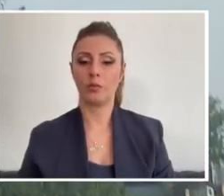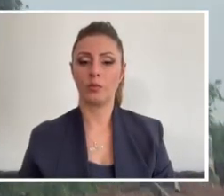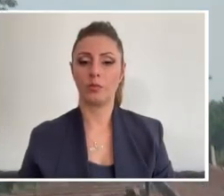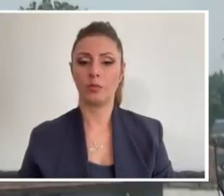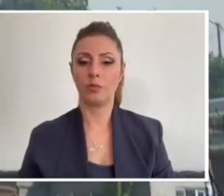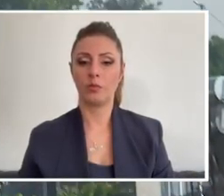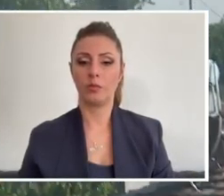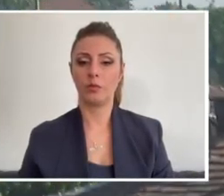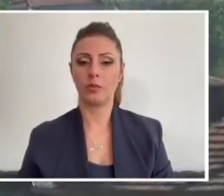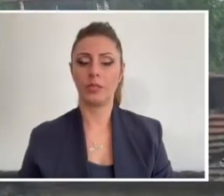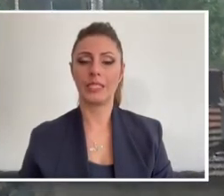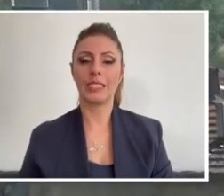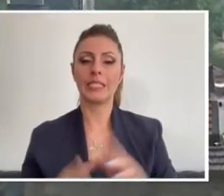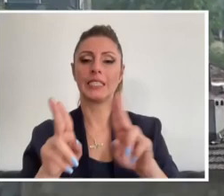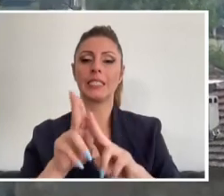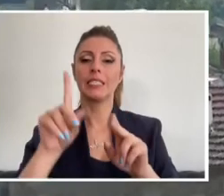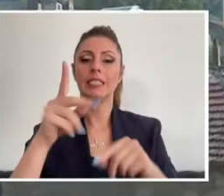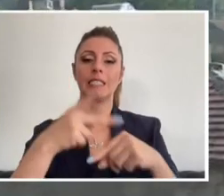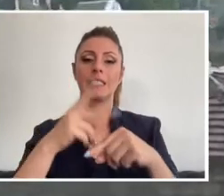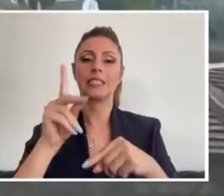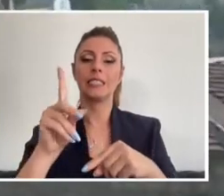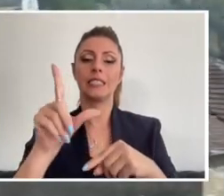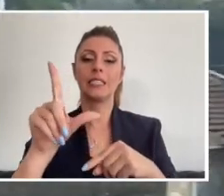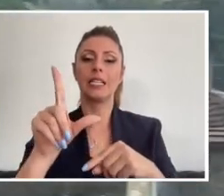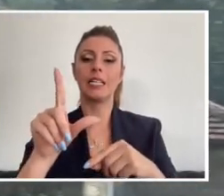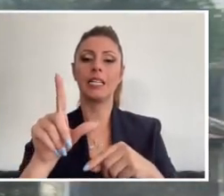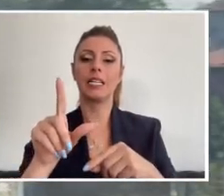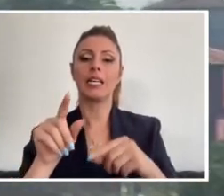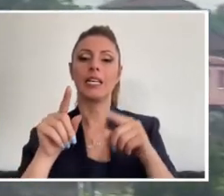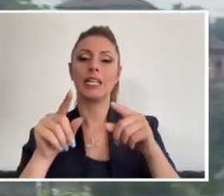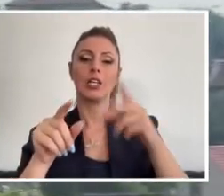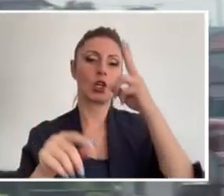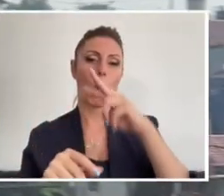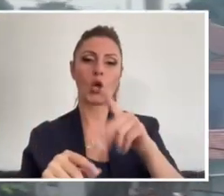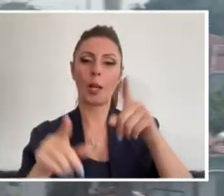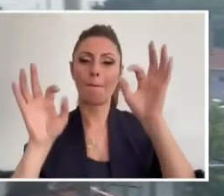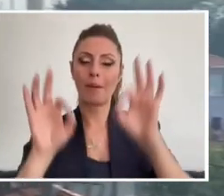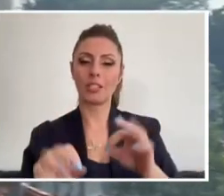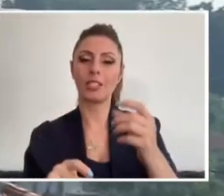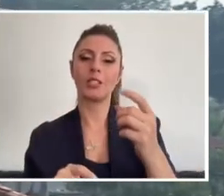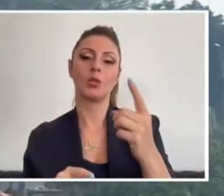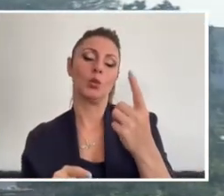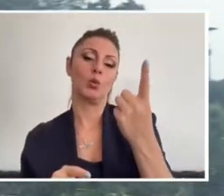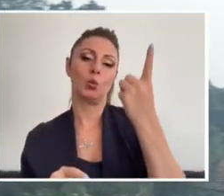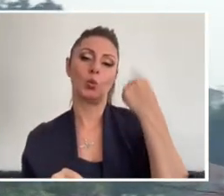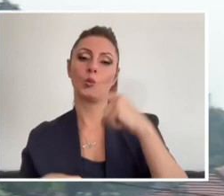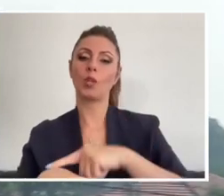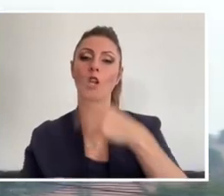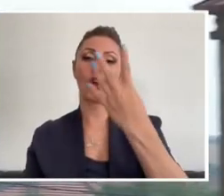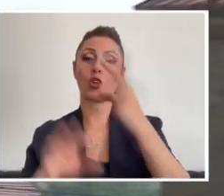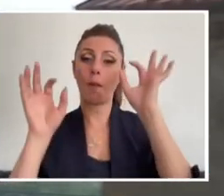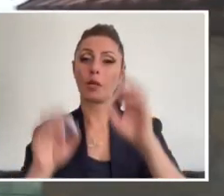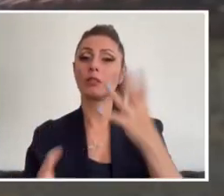Kızılkeçili Köyü'nde başlamıştı dün 16.30 sularında. İki ayrı noktada çıktı. Tabii yangının neden kaynaklandığı henüz bilinmiyor.